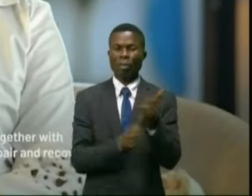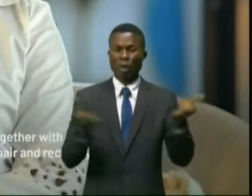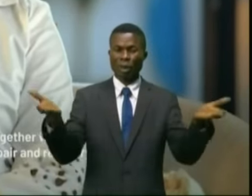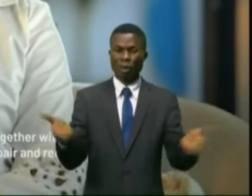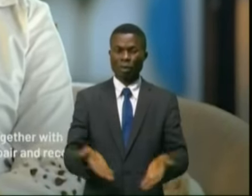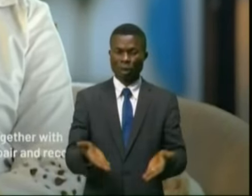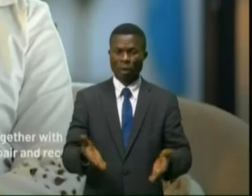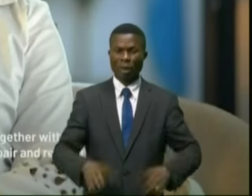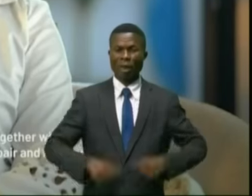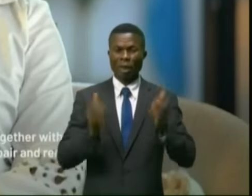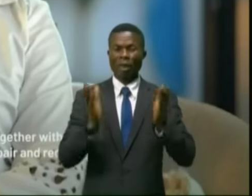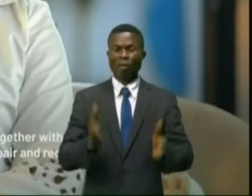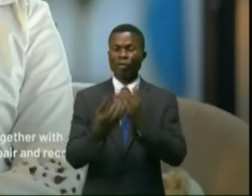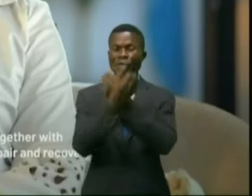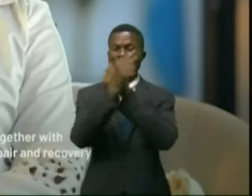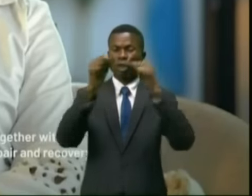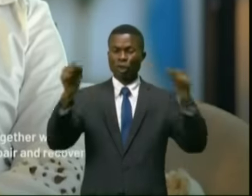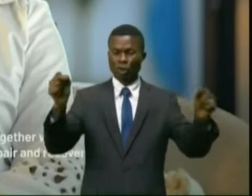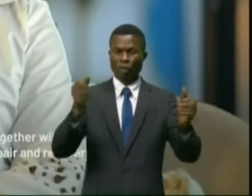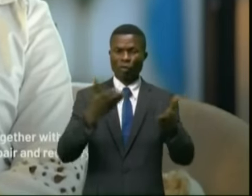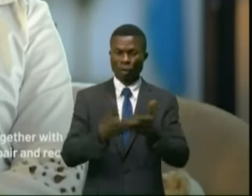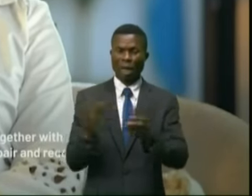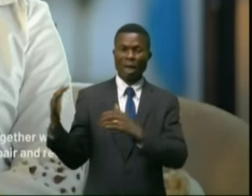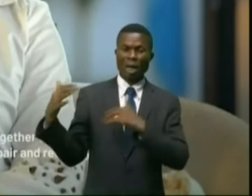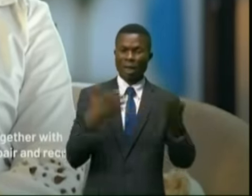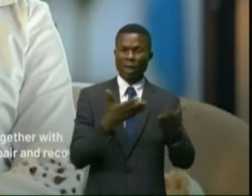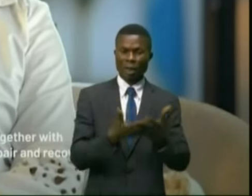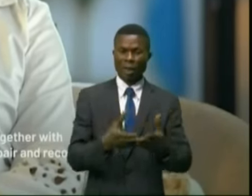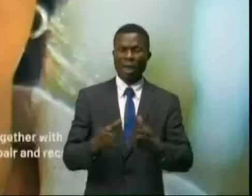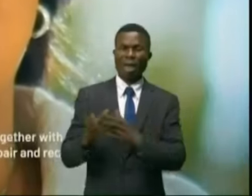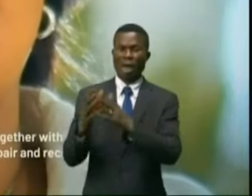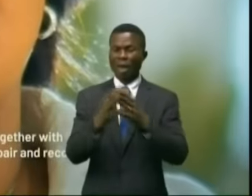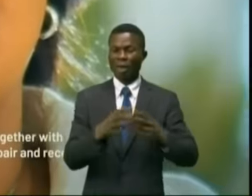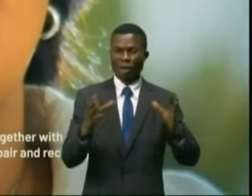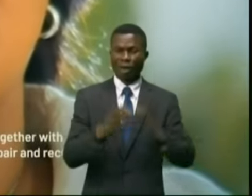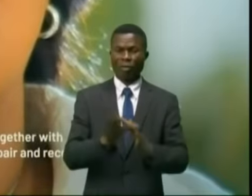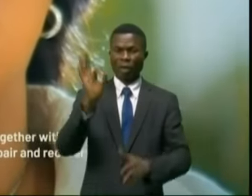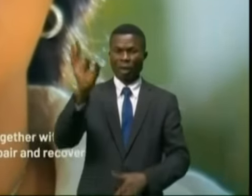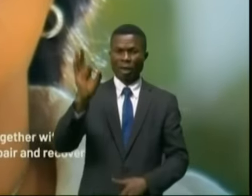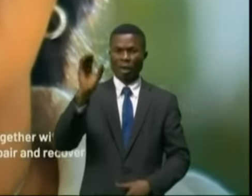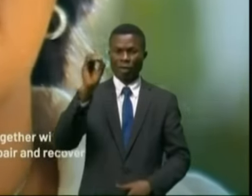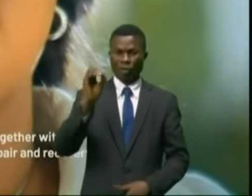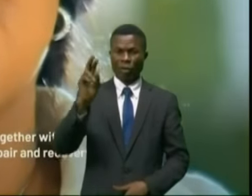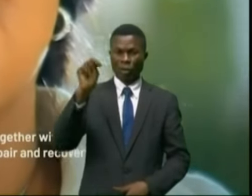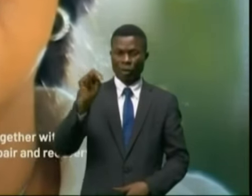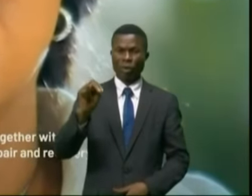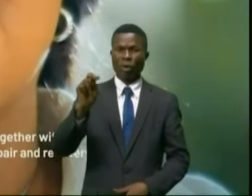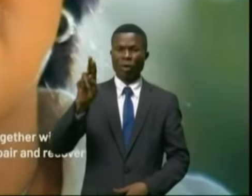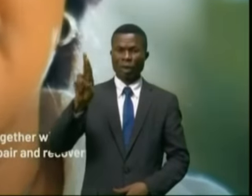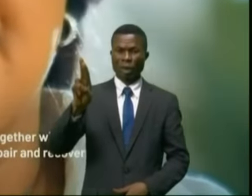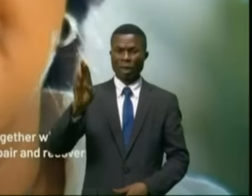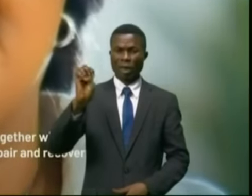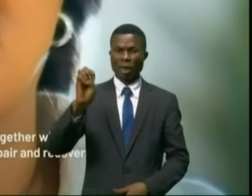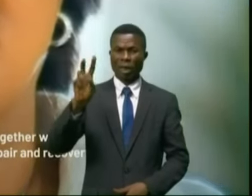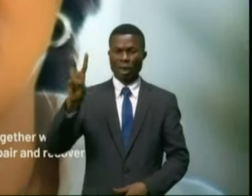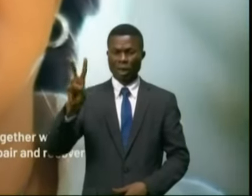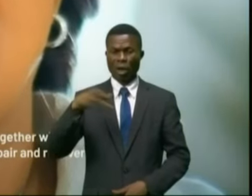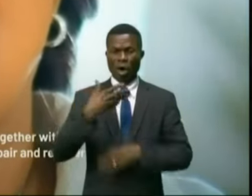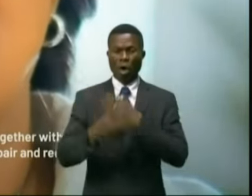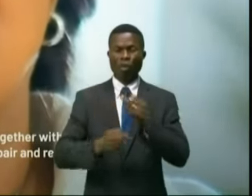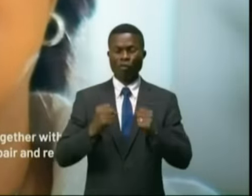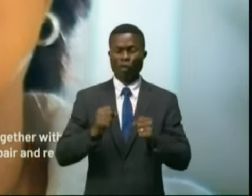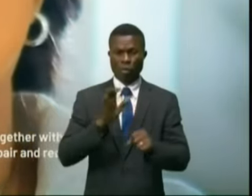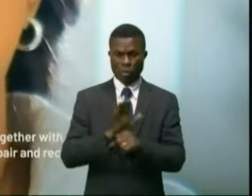atrocités ensemble avec le Fonarev nous ne ménagerons aucun effort